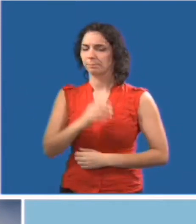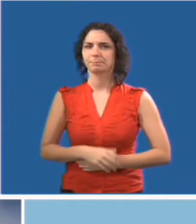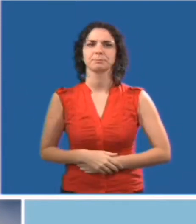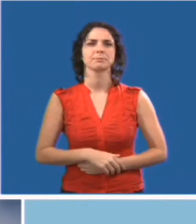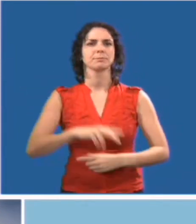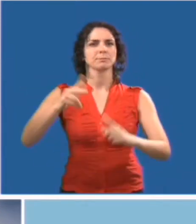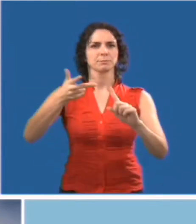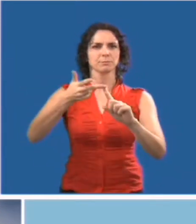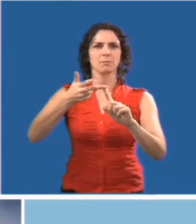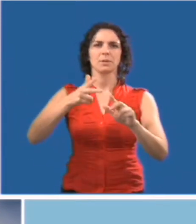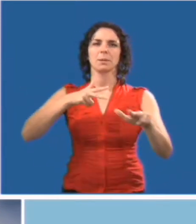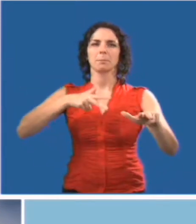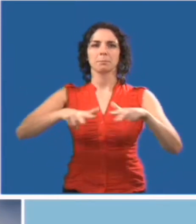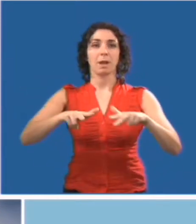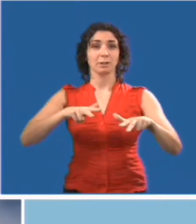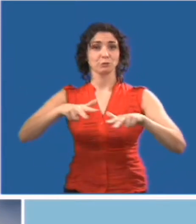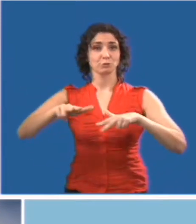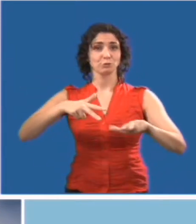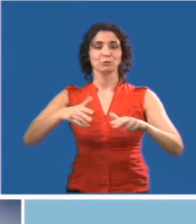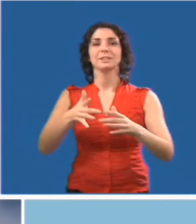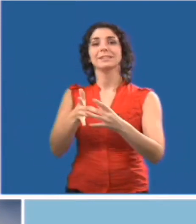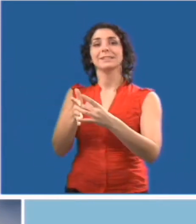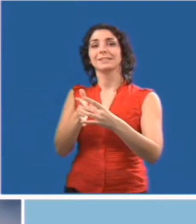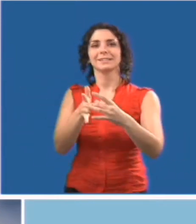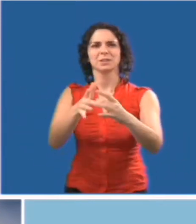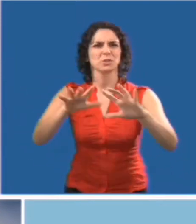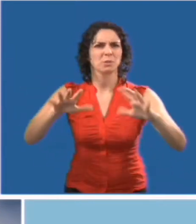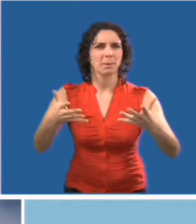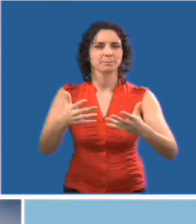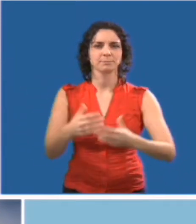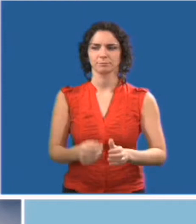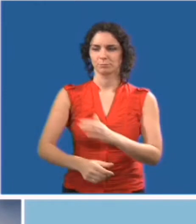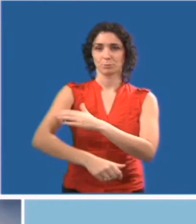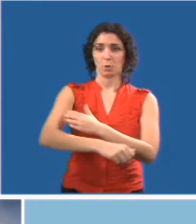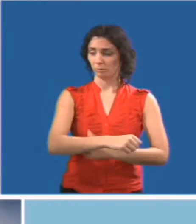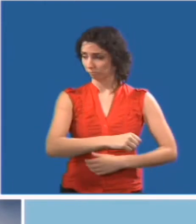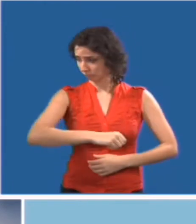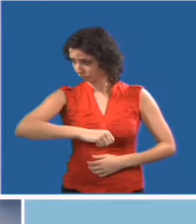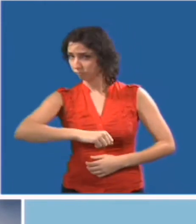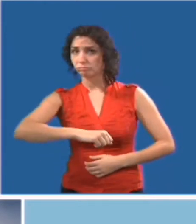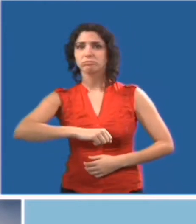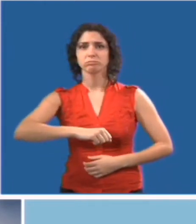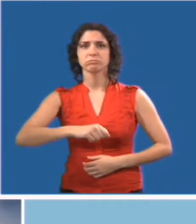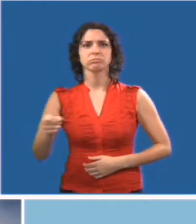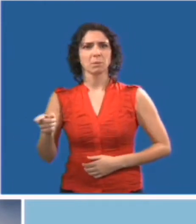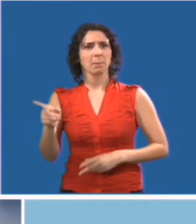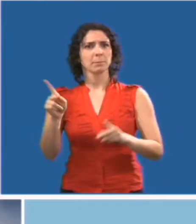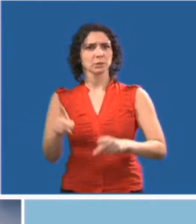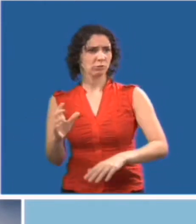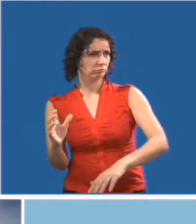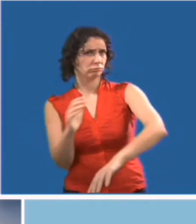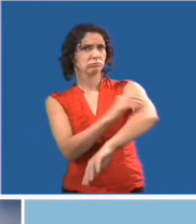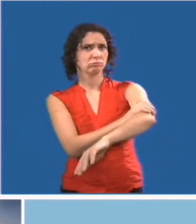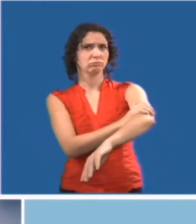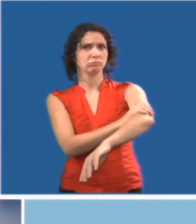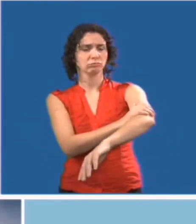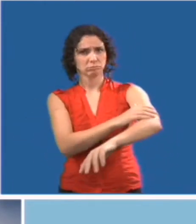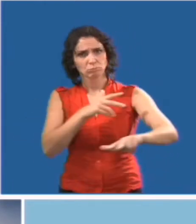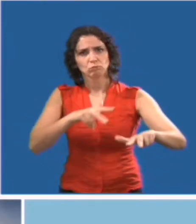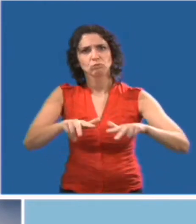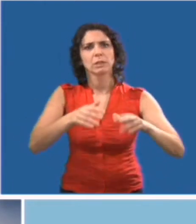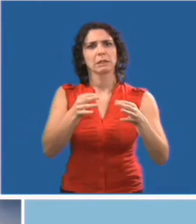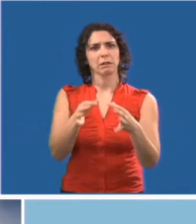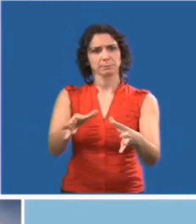'INCA possèdent une certaine vision. Présentez-vous lorsque vous approchez et parlez